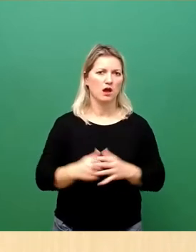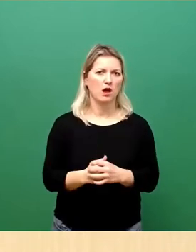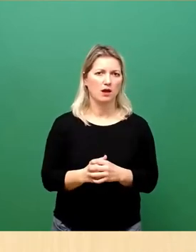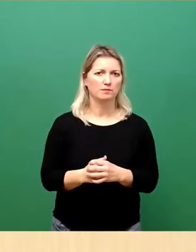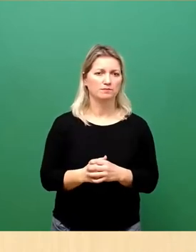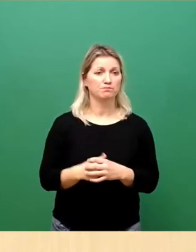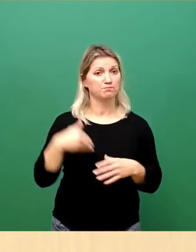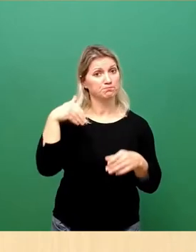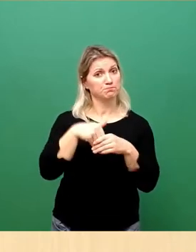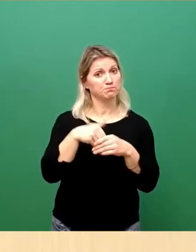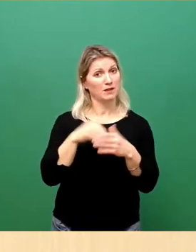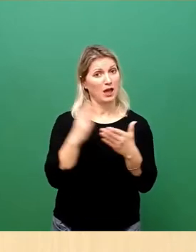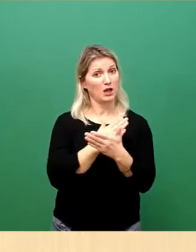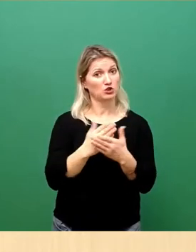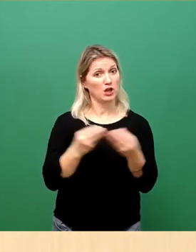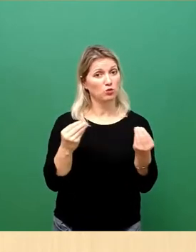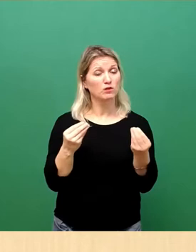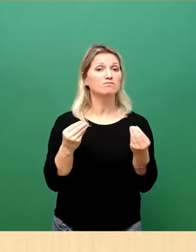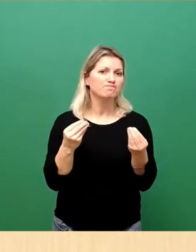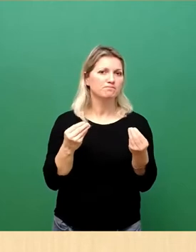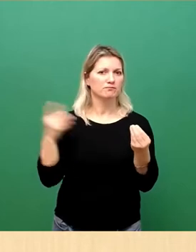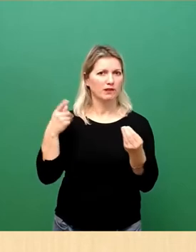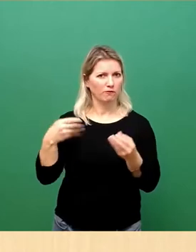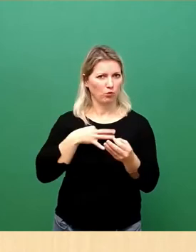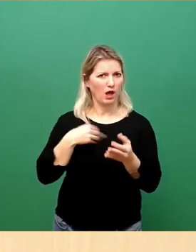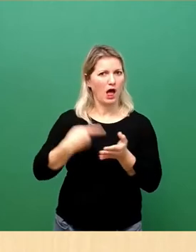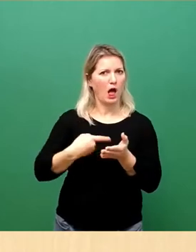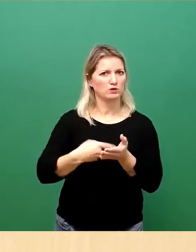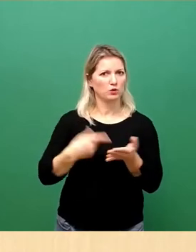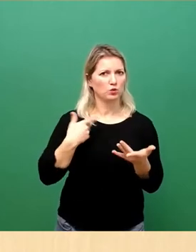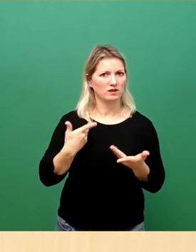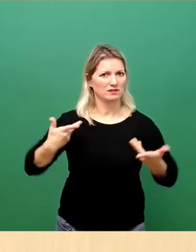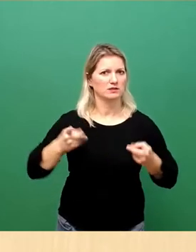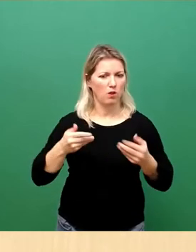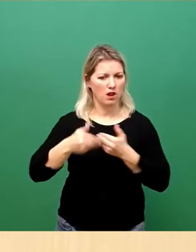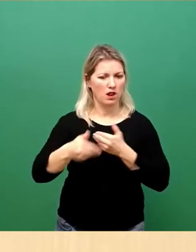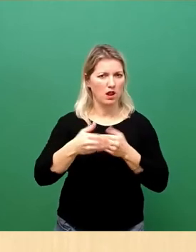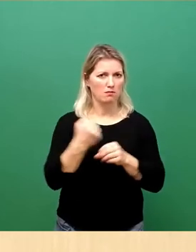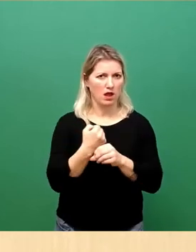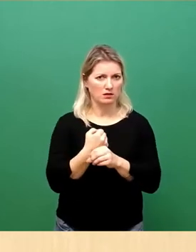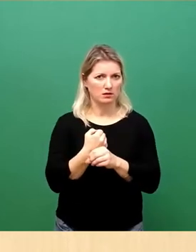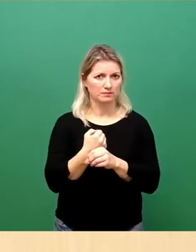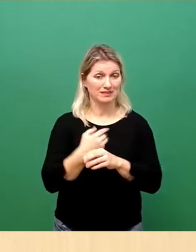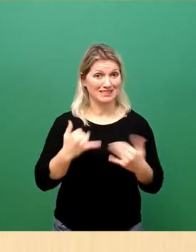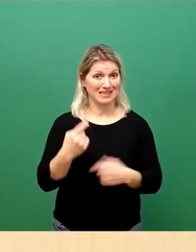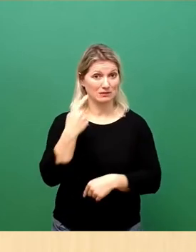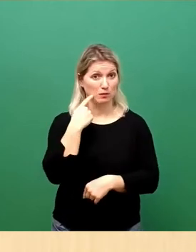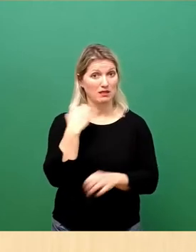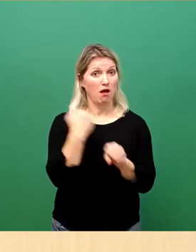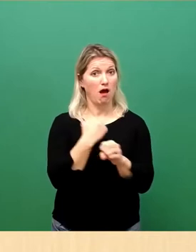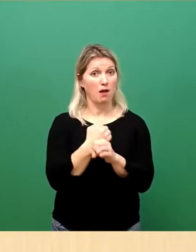dieser Herausforderung begegnen wollen. Unsere Arbeit zahlt sich zum jetzigen Zeitpunkt vor allem in zwei Stränge.